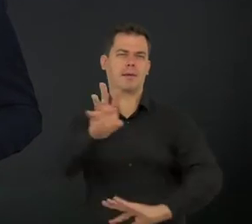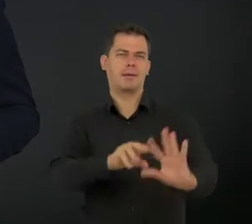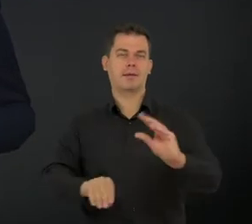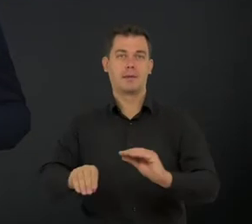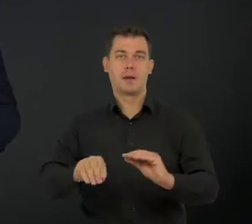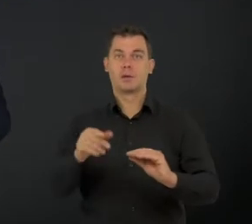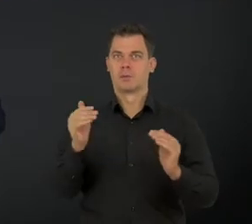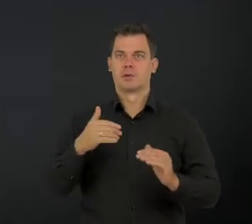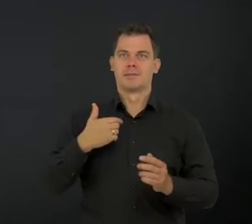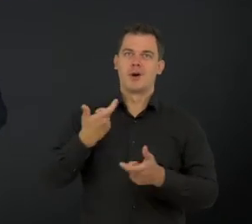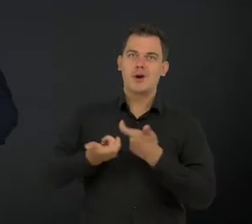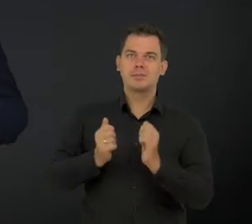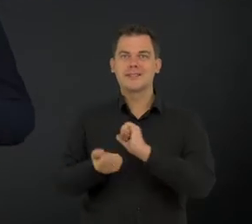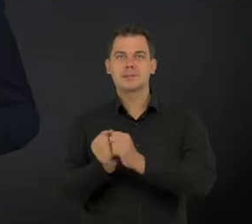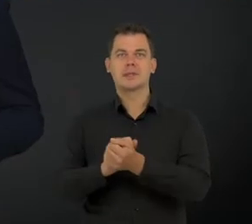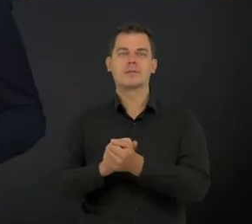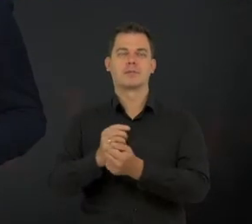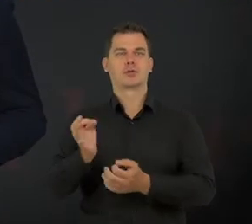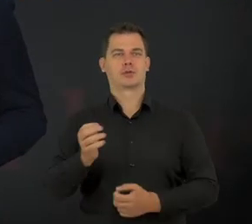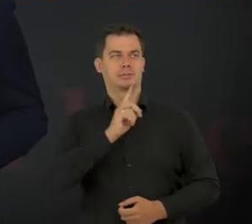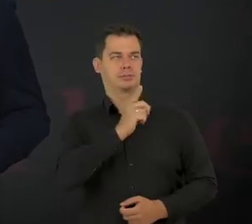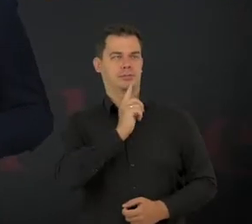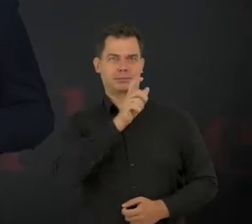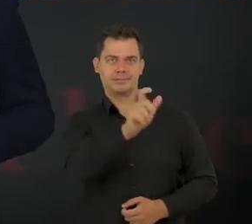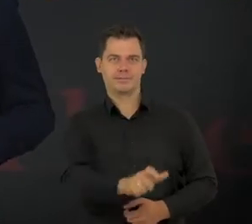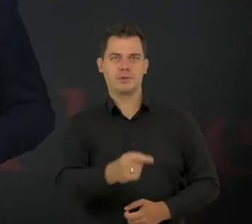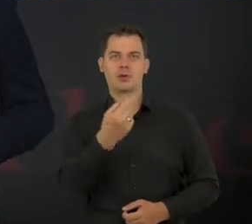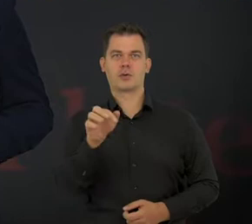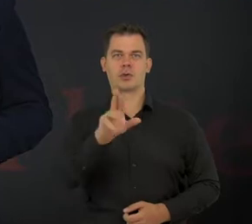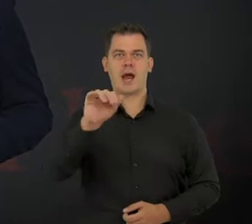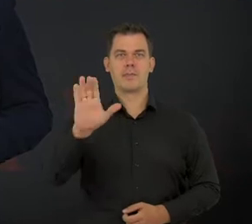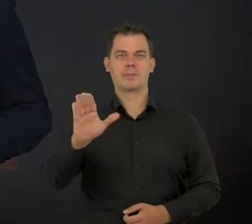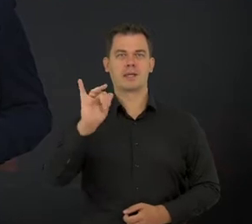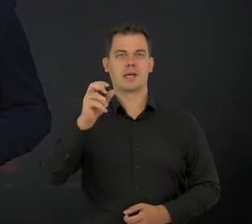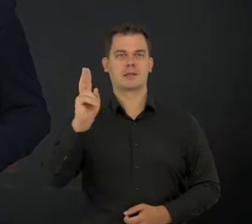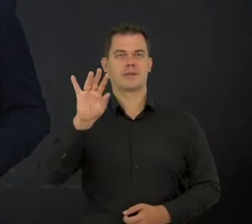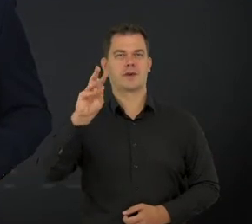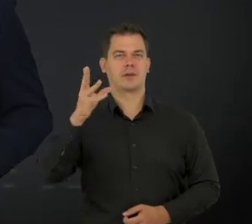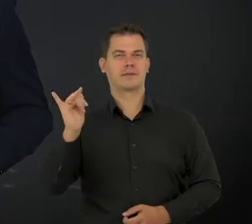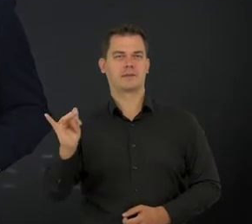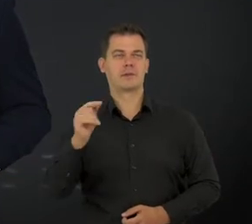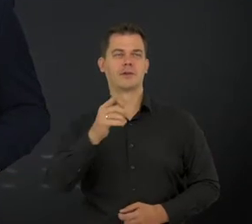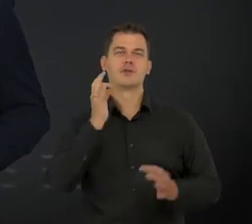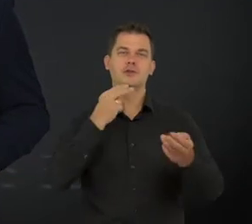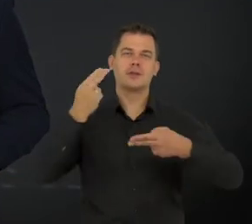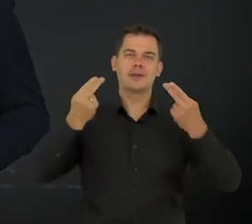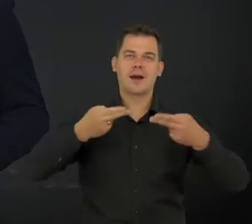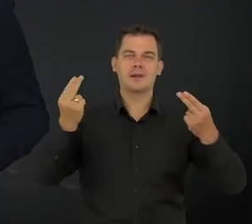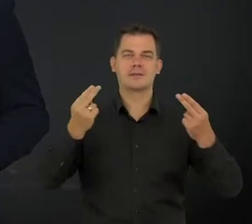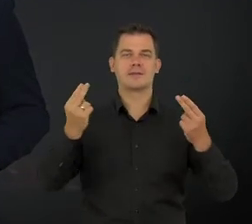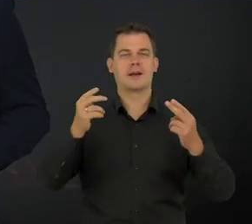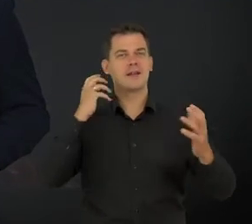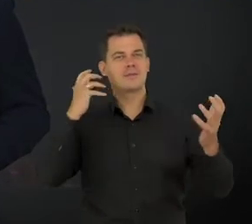najważniejsze, co możemy z tym zrobić? Odpowie nasz dzisiejszy gość. Jest nim dr hab. Jacek Wasilewski z Wydziału Dziennikarstwa